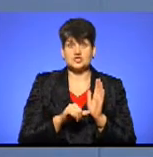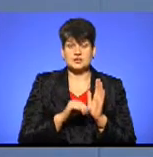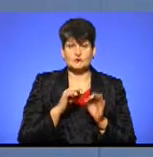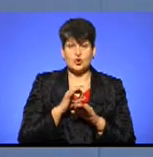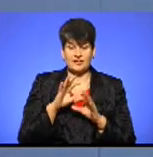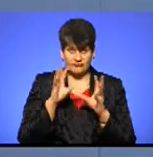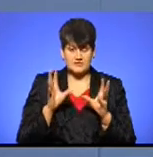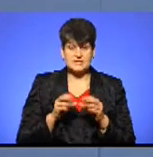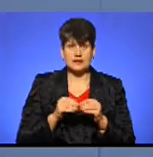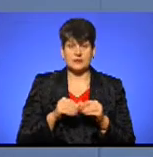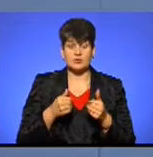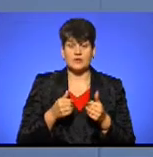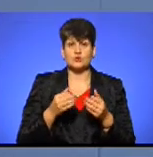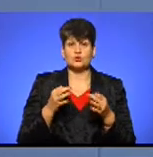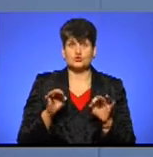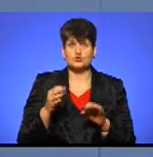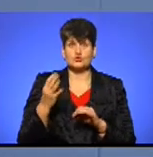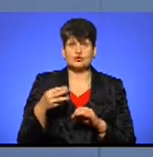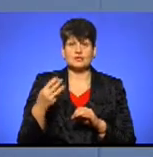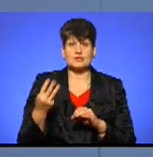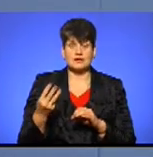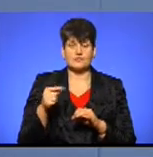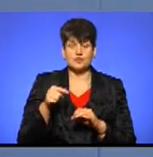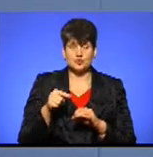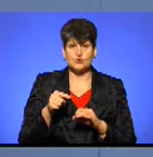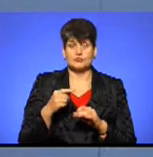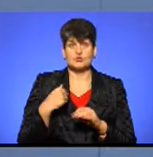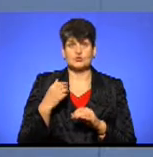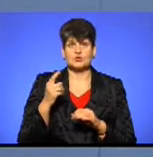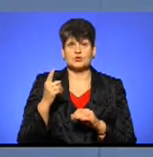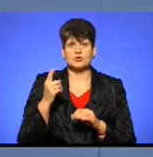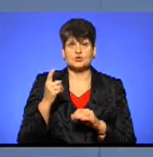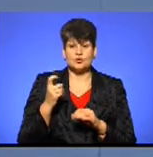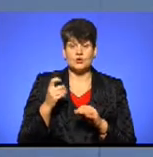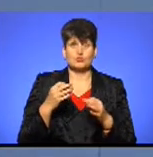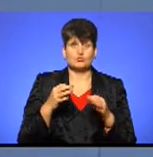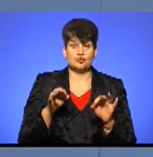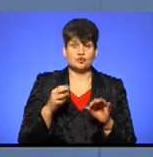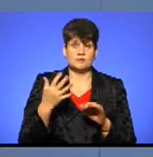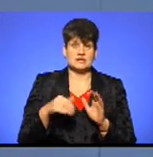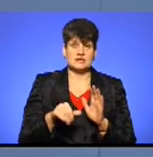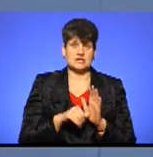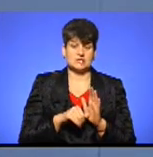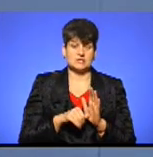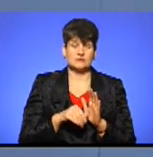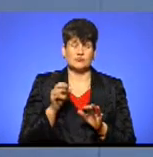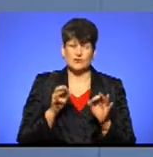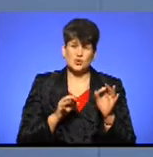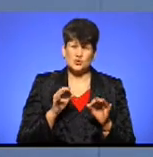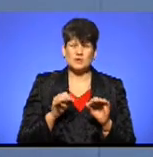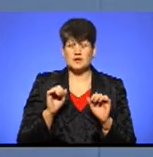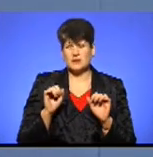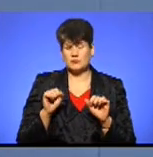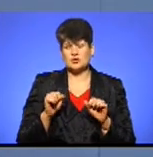взагалі подано, допущено до голосування 43, цього року 100, допущено 56. Тобто тут, від залежності відсотків, можна теж дуже багато